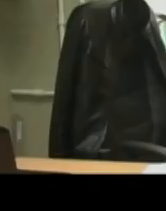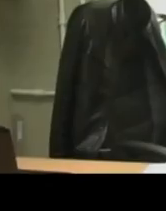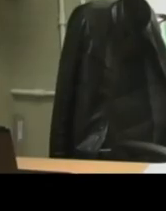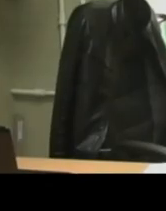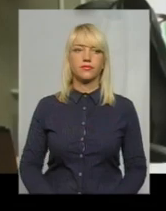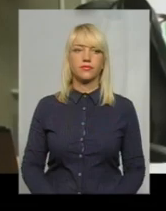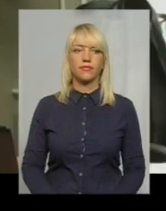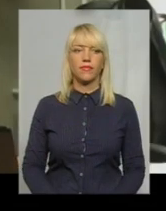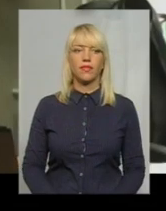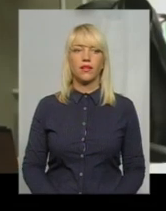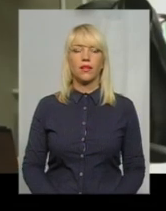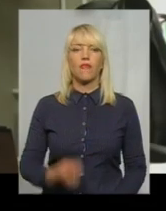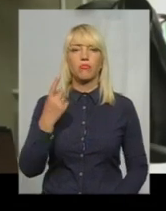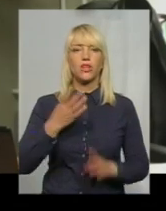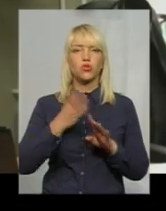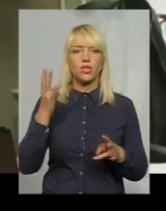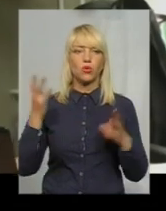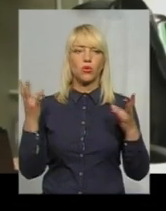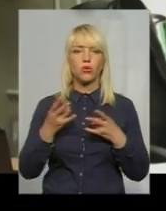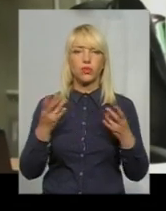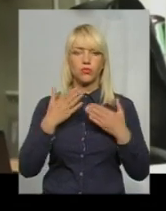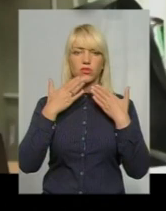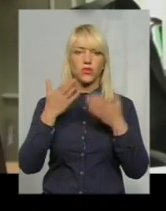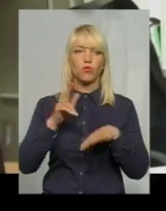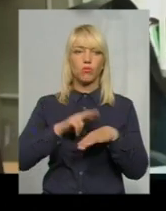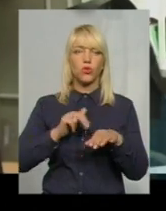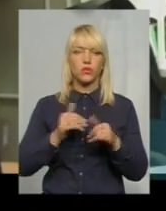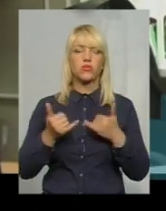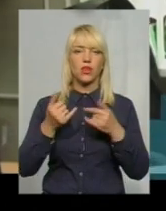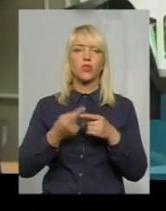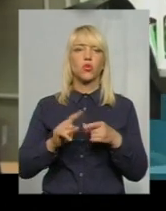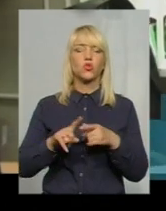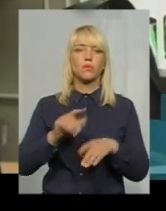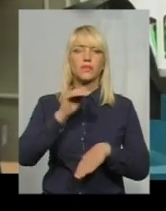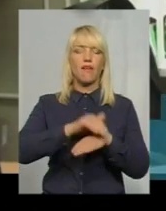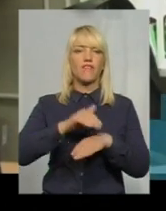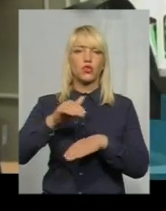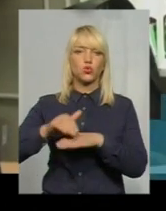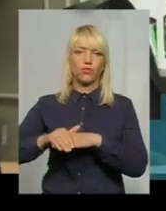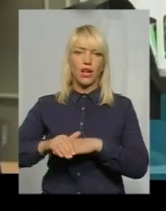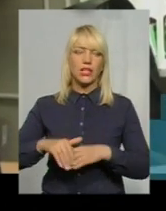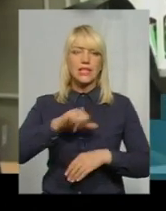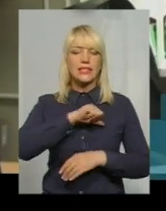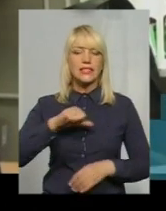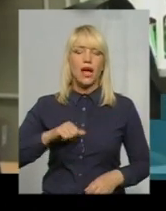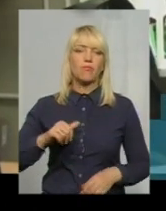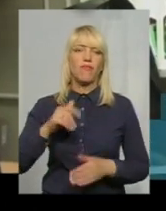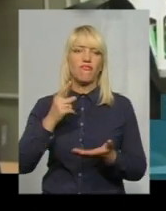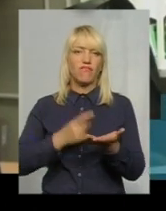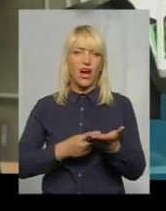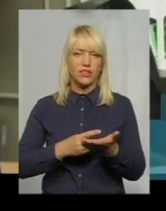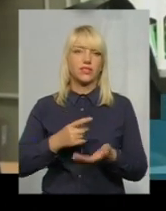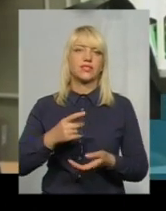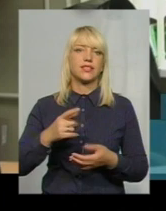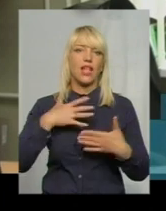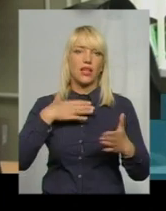В першу чергу необхідно звернутися в поліцію, для того, щоб зафіксувати сам факт загибелі джілу. По